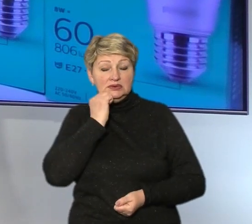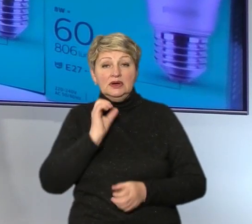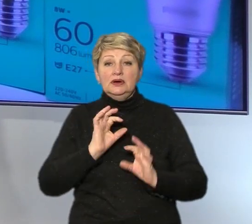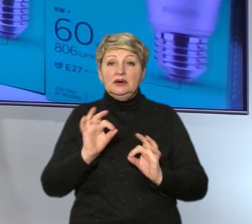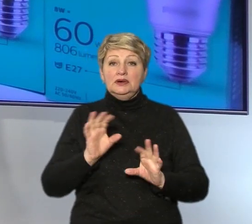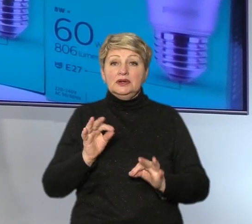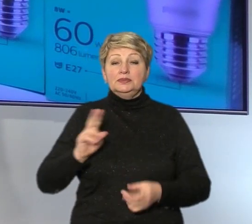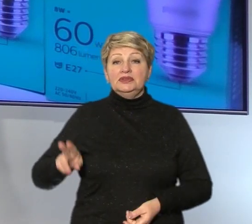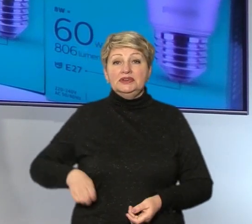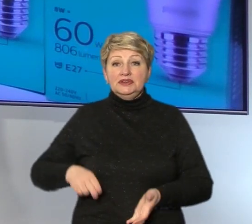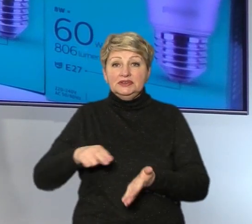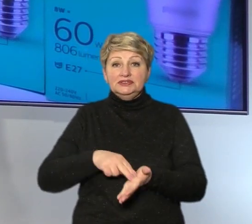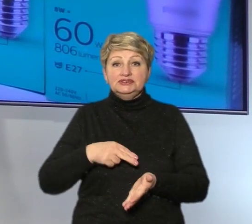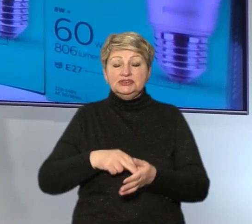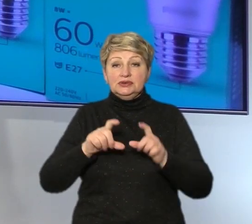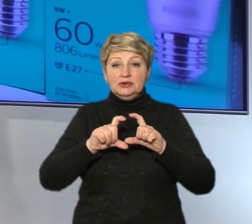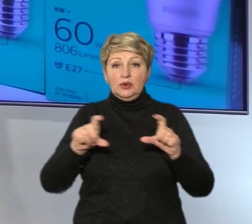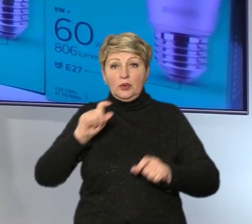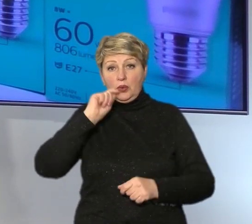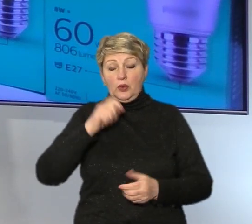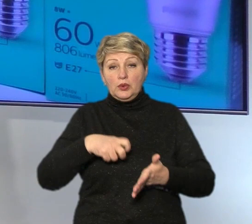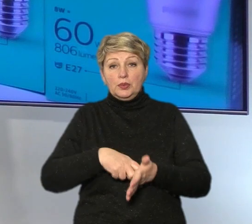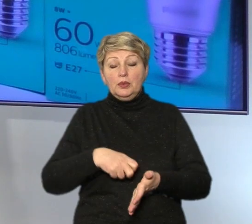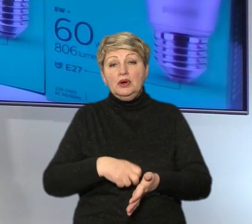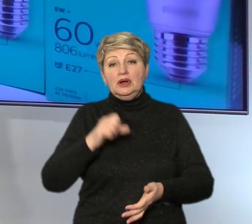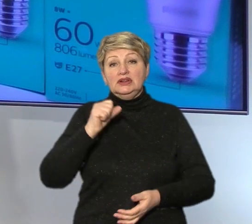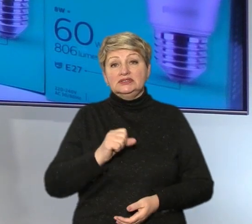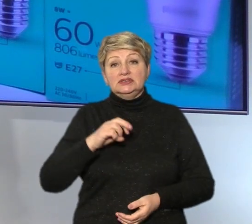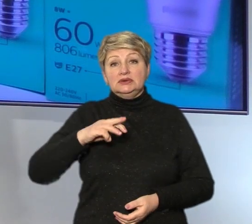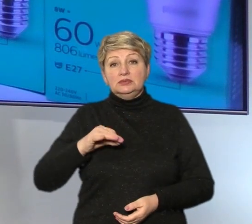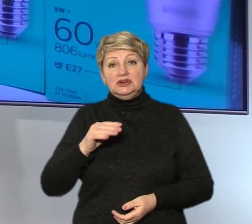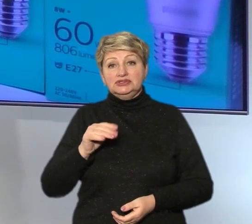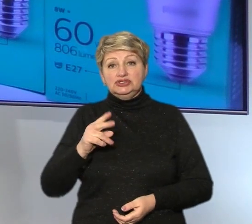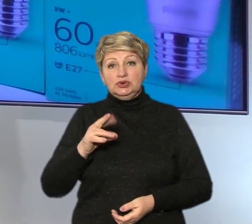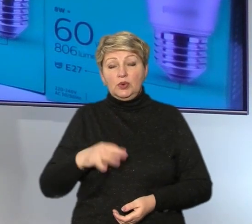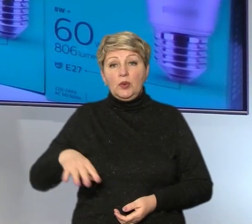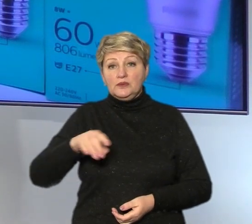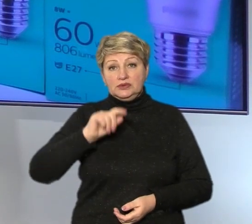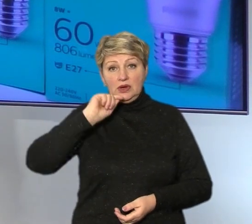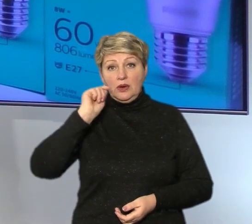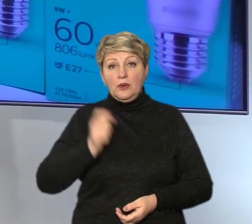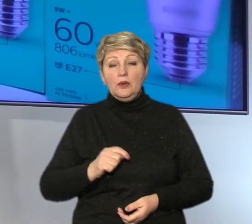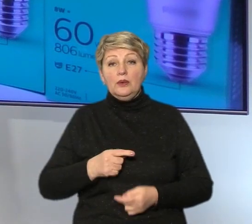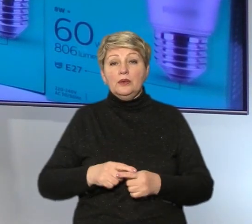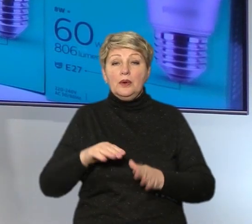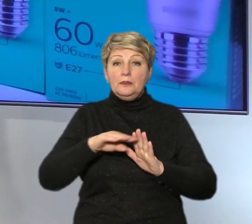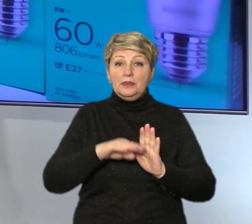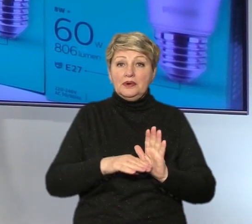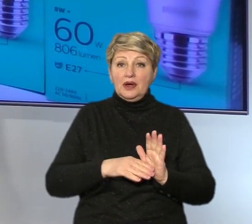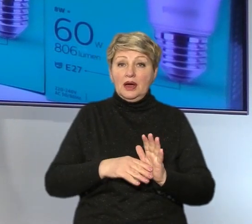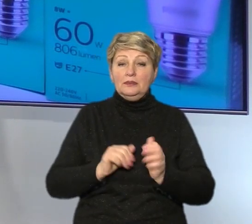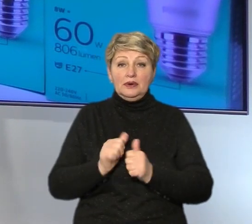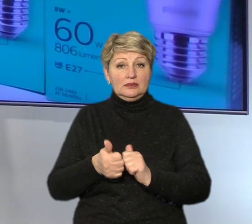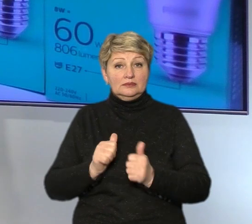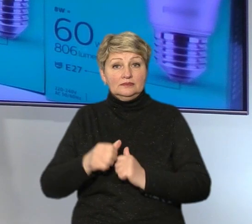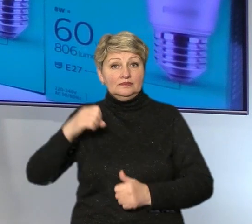Суспільному директор Черкаської філії «Укрпошти» Олександр Марченко. Всеукраїнська програма обміну ламп у регіоні стартувала 1